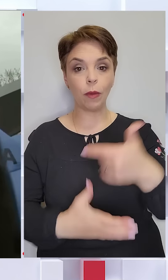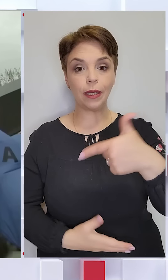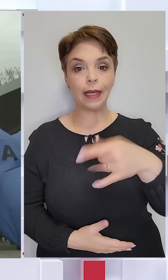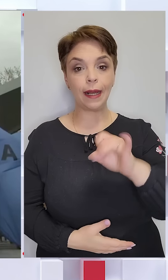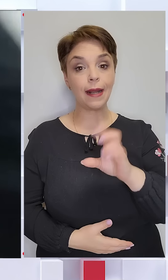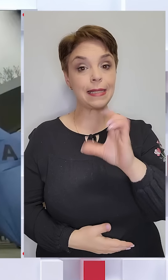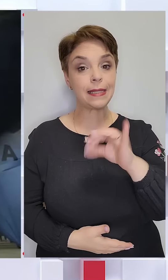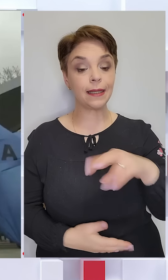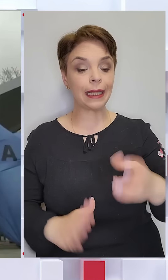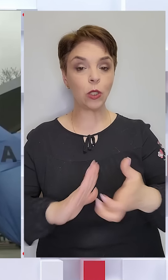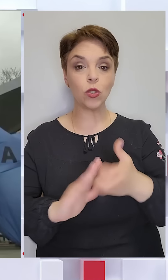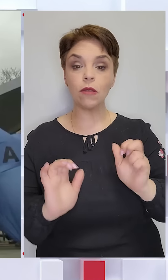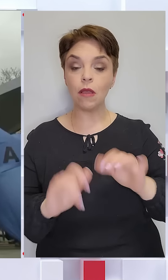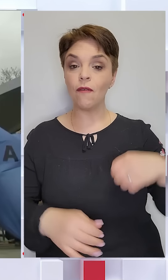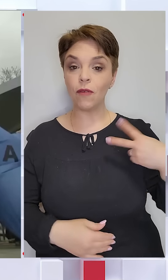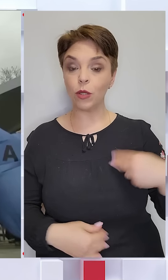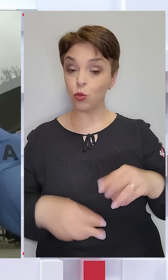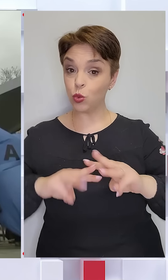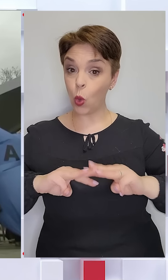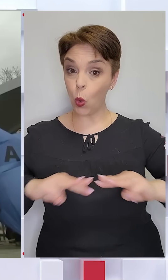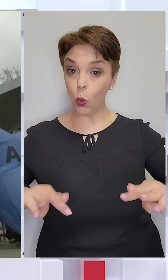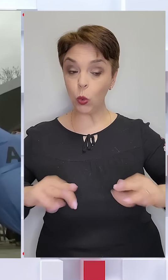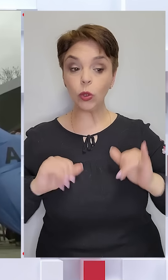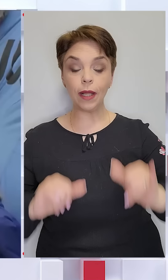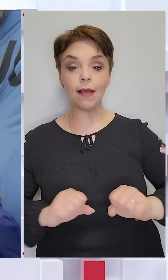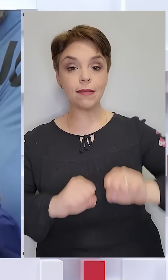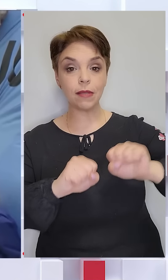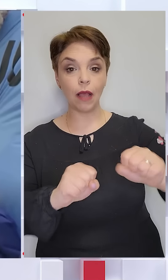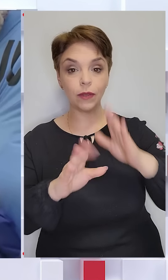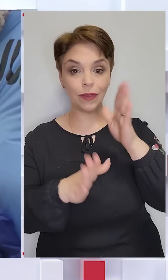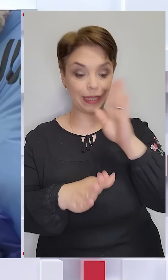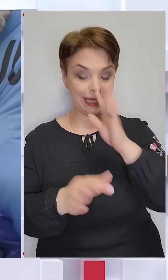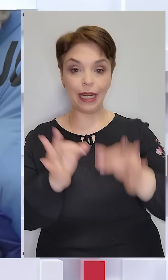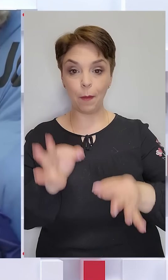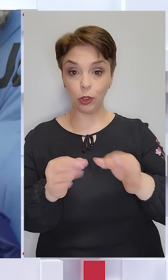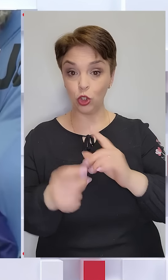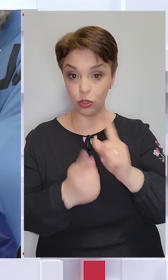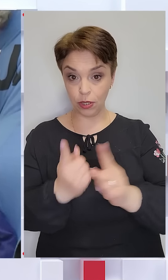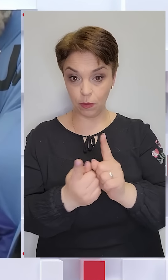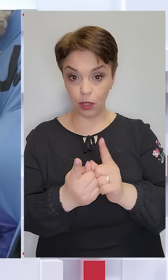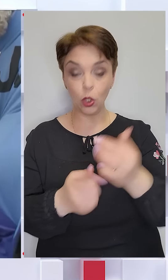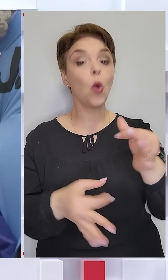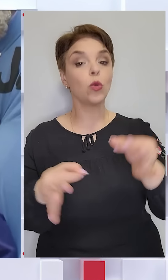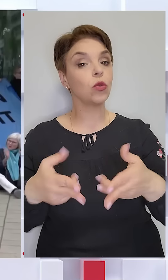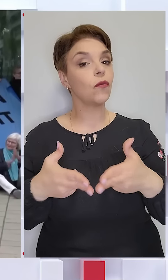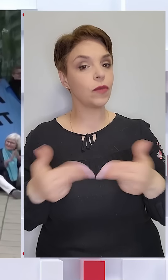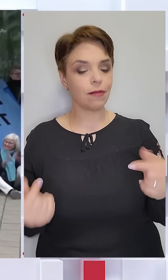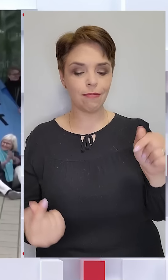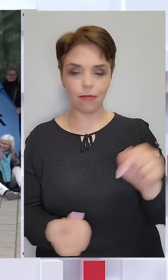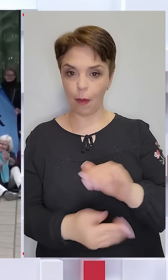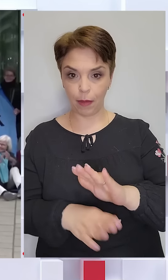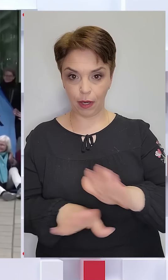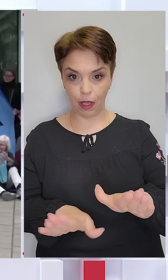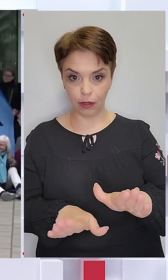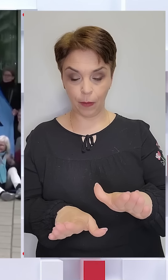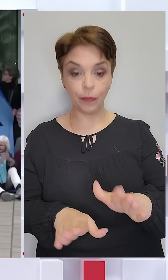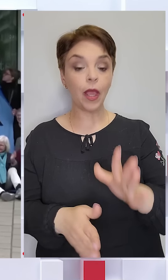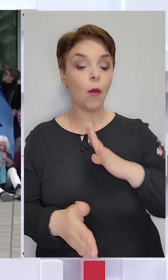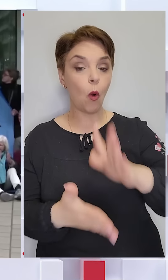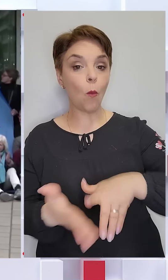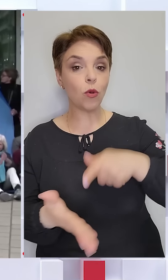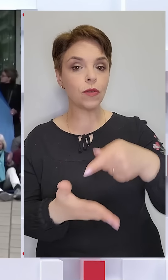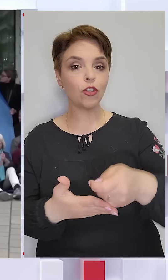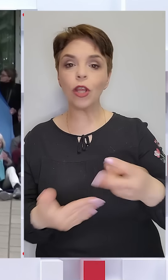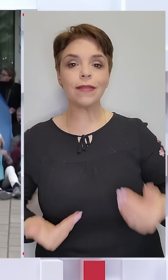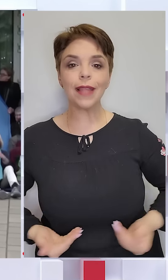Сінт на недостатні дії французького уряду для захисту від кліматичних змін. Його суд визнає неприйнятним. Бо позивач